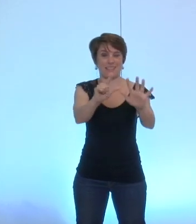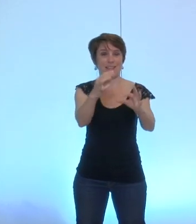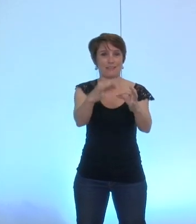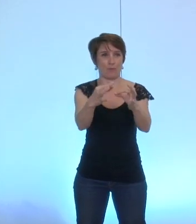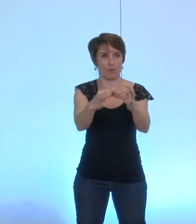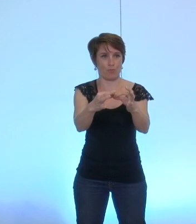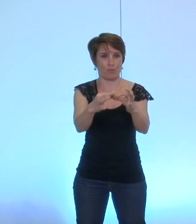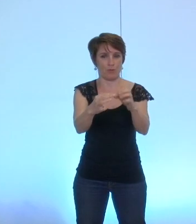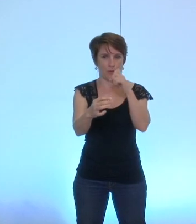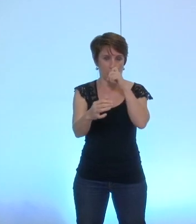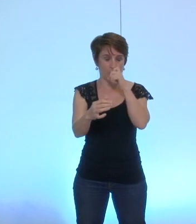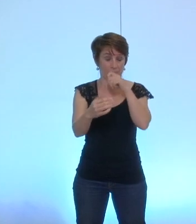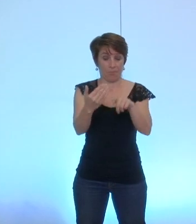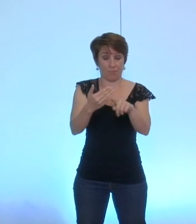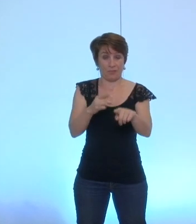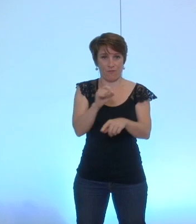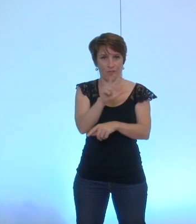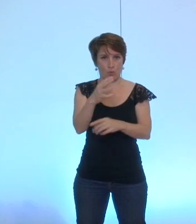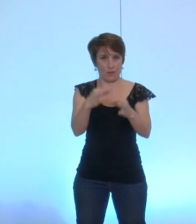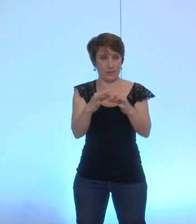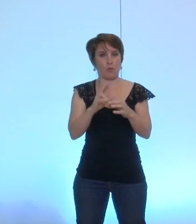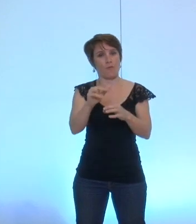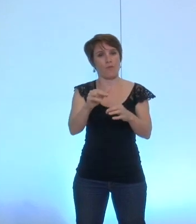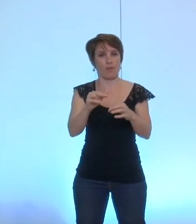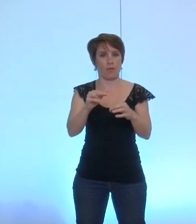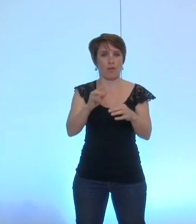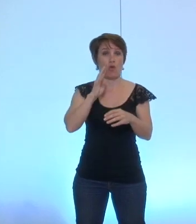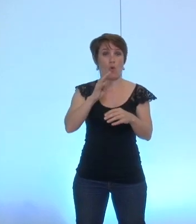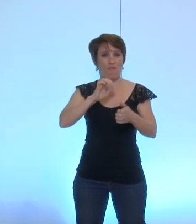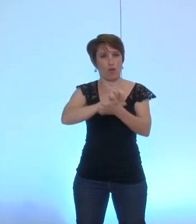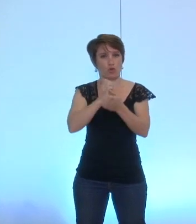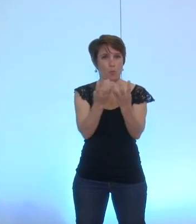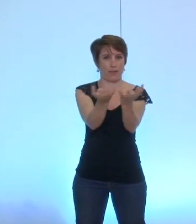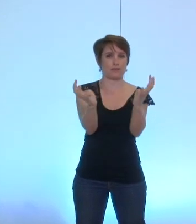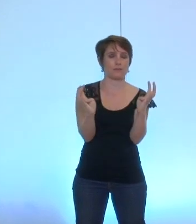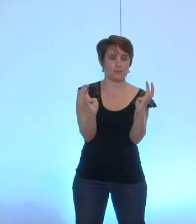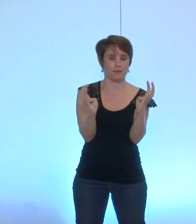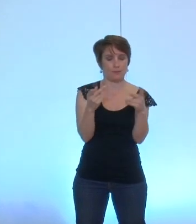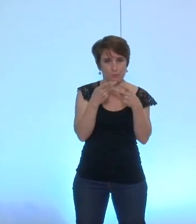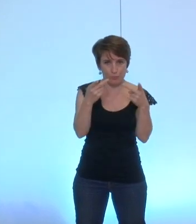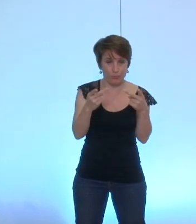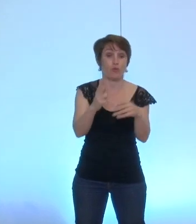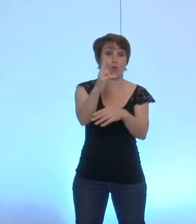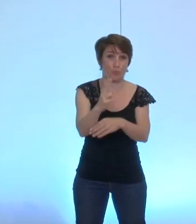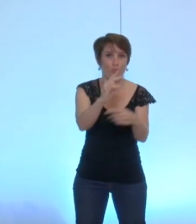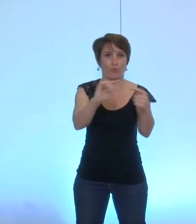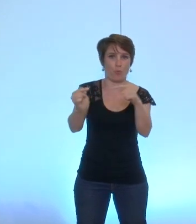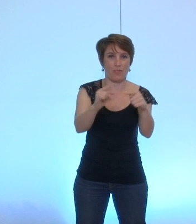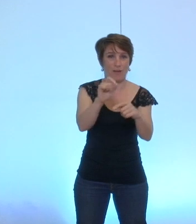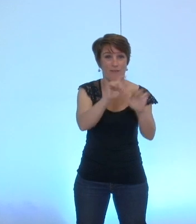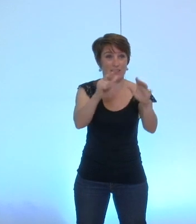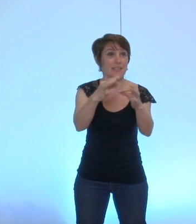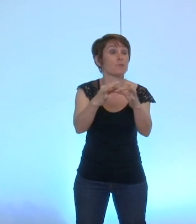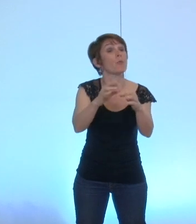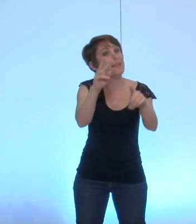le 23 septembre nous faisons une conférence de presse les premières réunions sont le 27 comme je l'annonçais en début de conseil et certes dans ces six